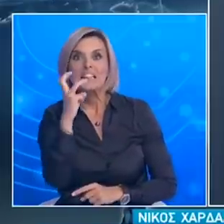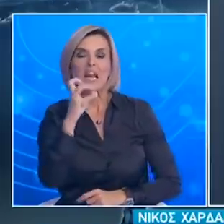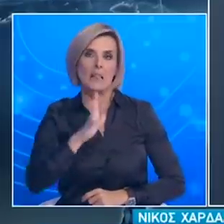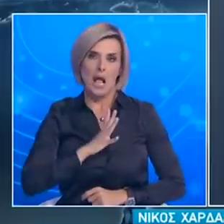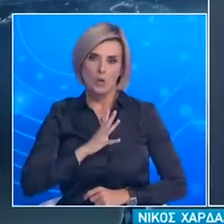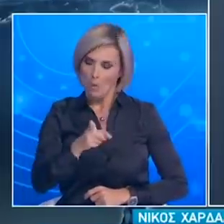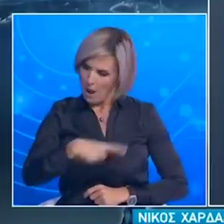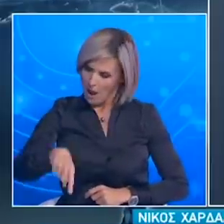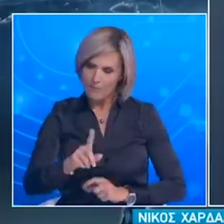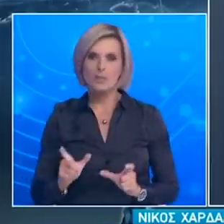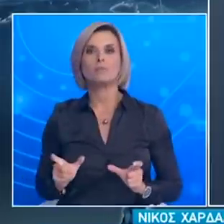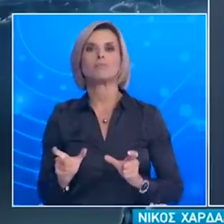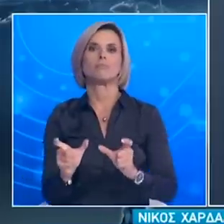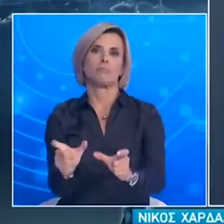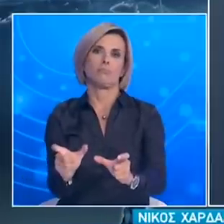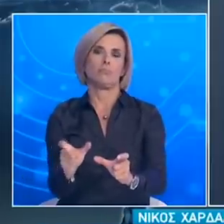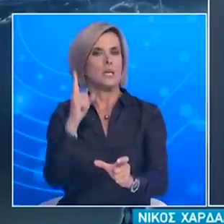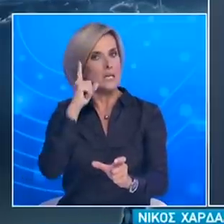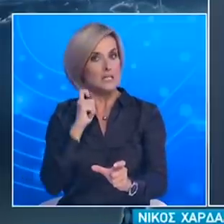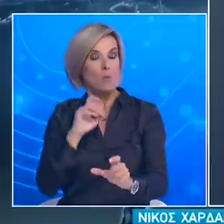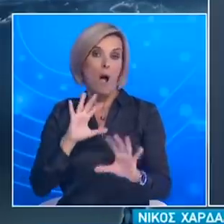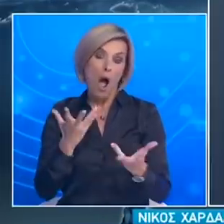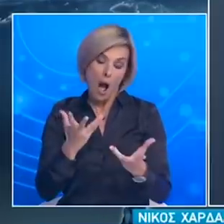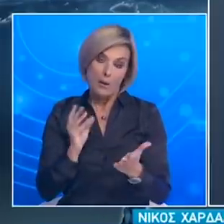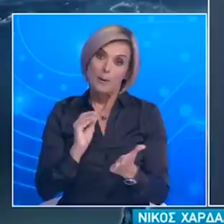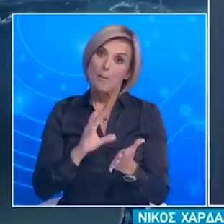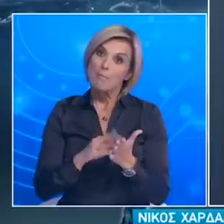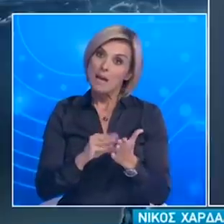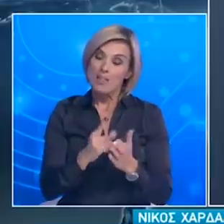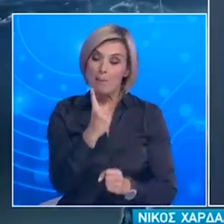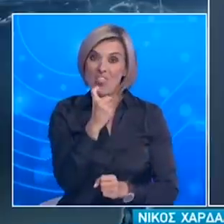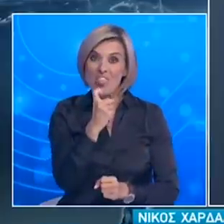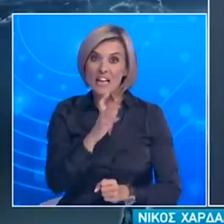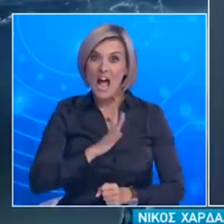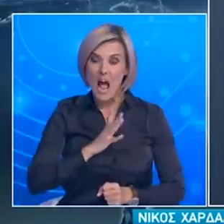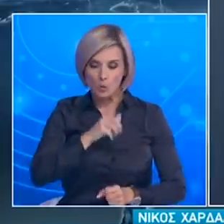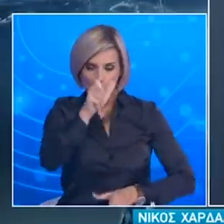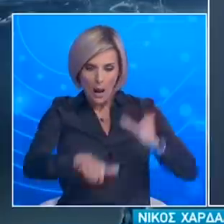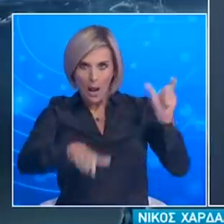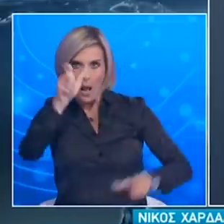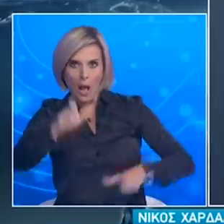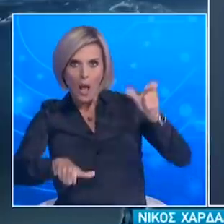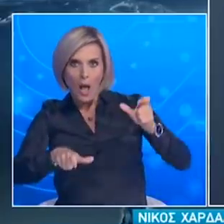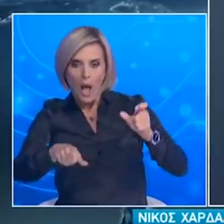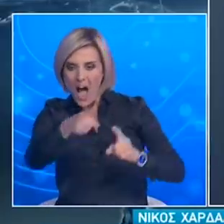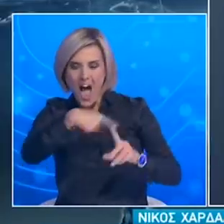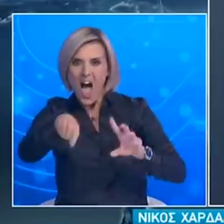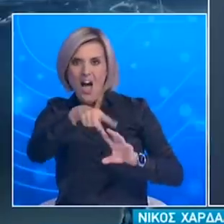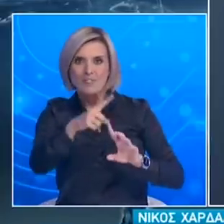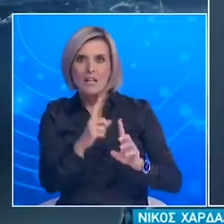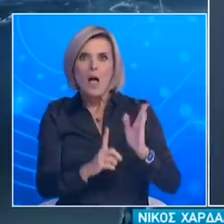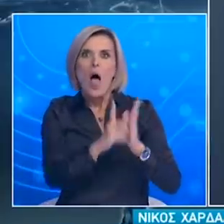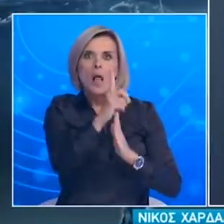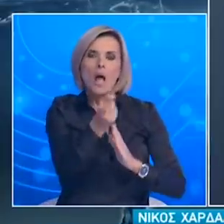καραντίνα αλλιώς θα συμπεριφερθούμε όταν έχουμε πάλι 10 κρούσματα τα οποία όμως μέσο σταθμικά το καθένα από αυτά έχει 11